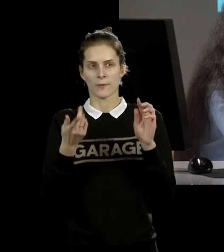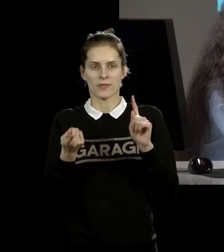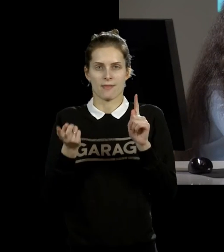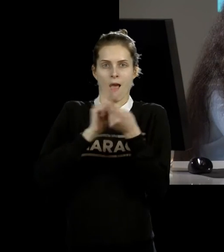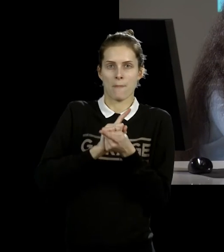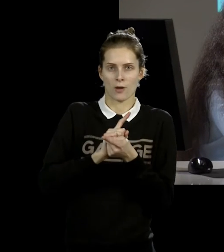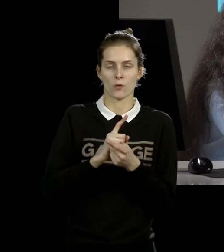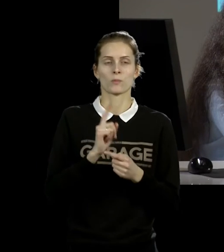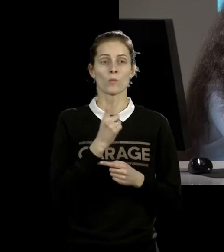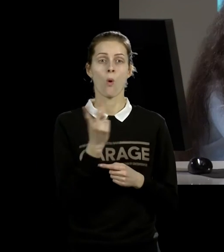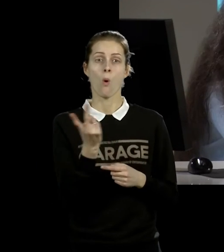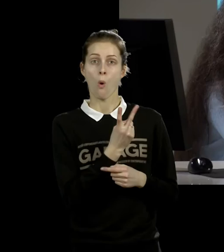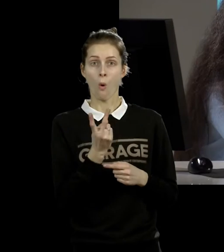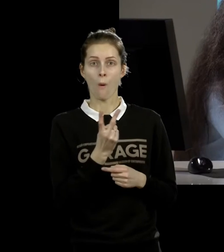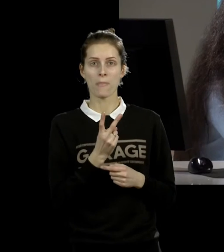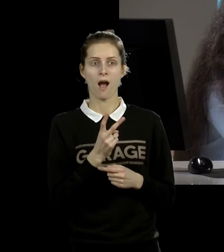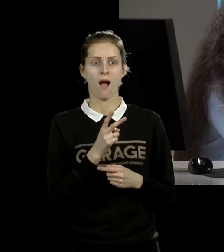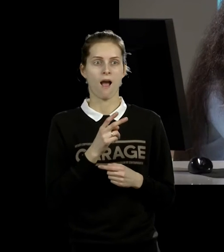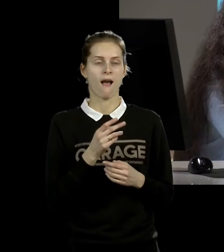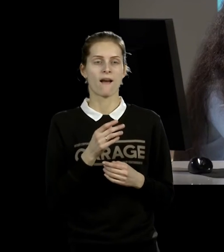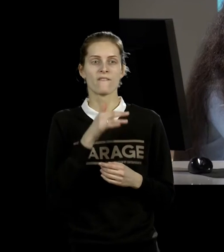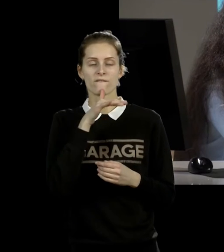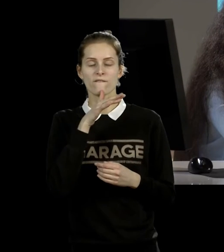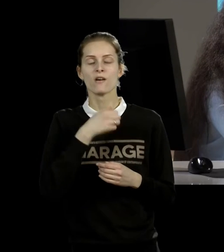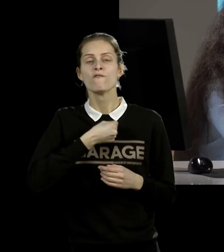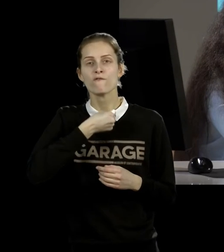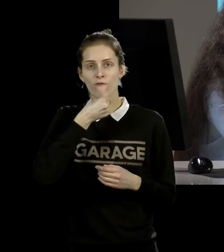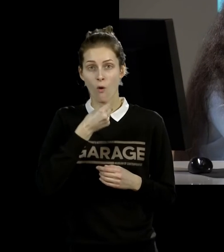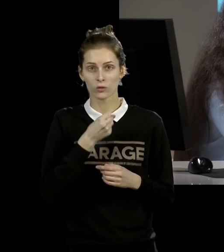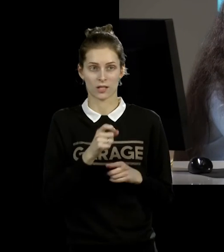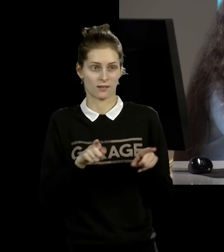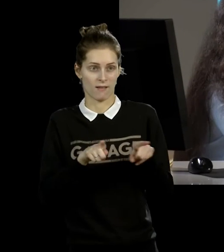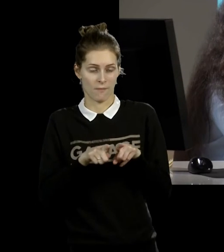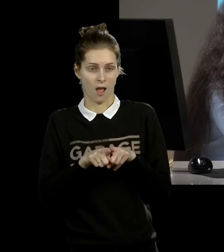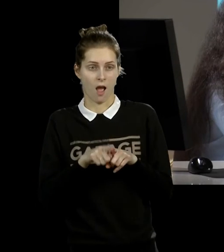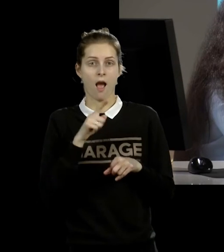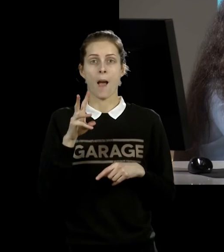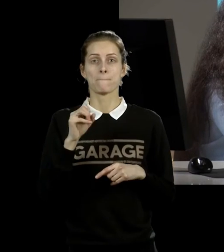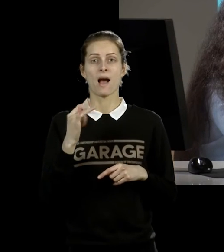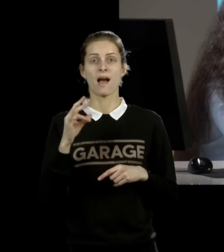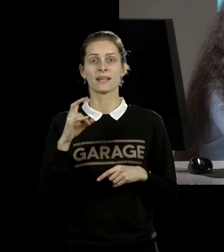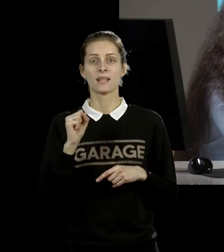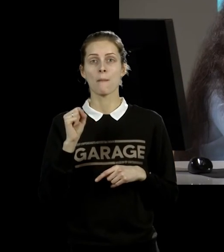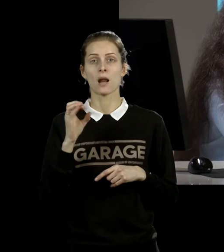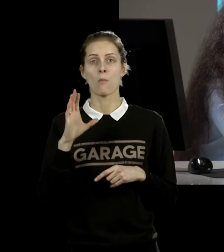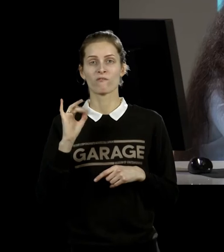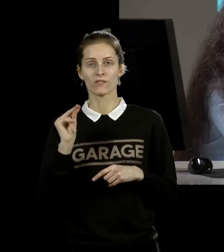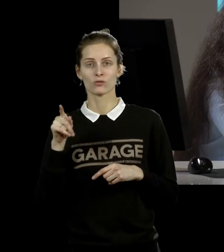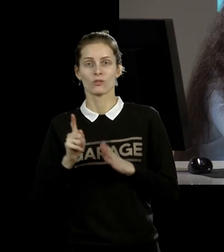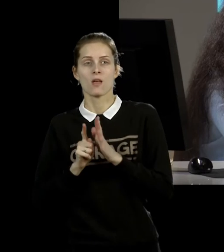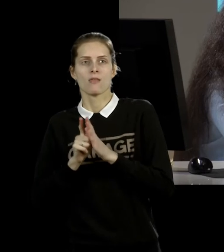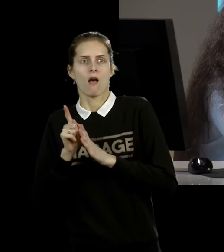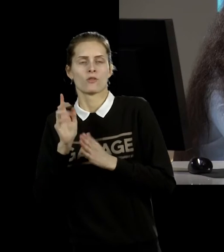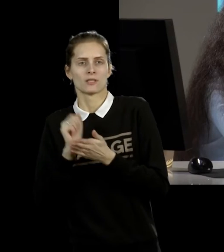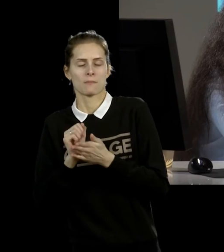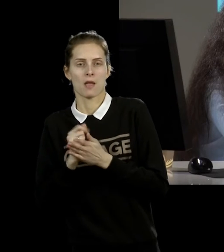почти современники, почти свержники. Марина Абрамович начала чуть-чуть позднее, чем Крис Берден. Но в